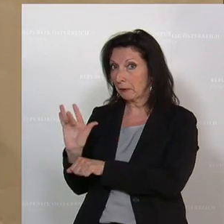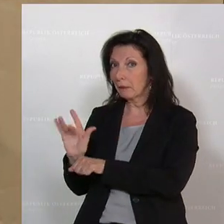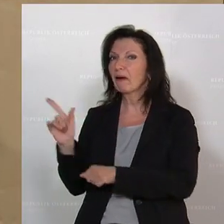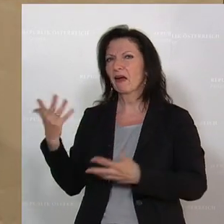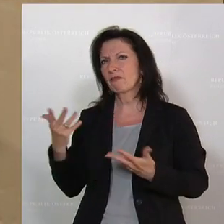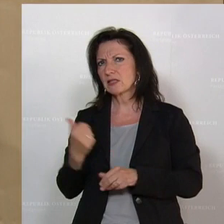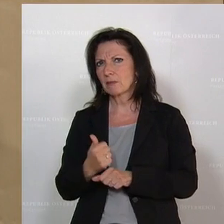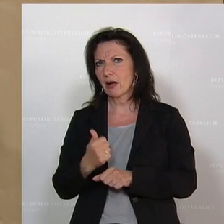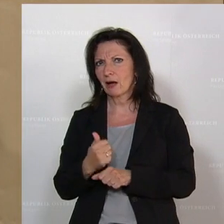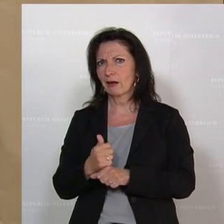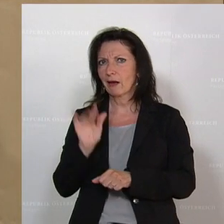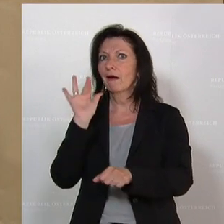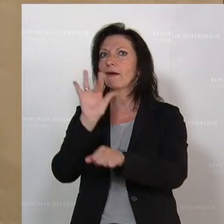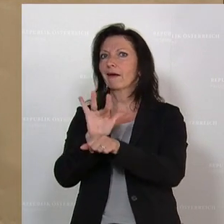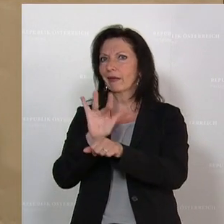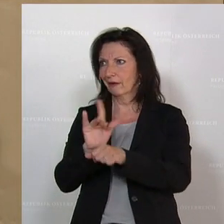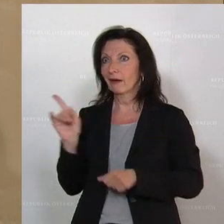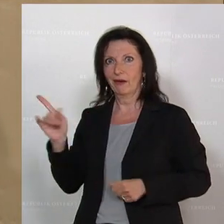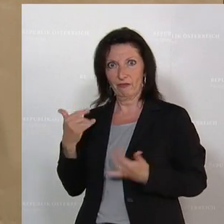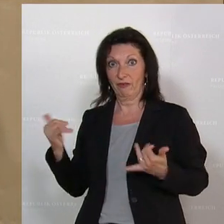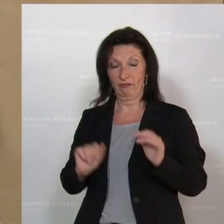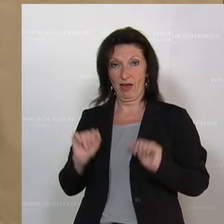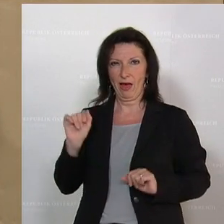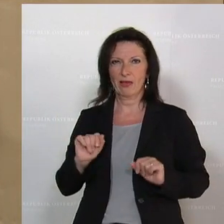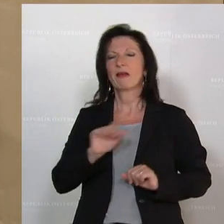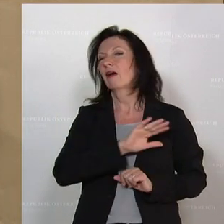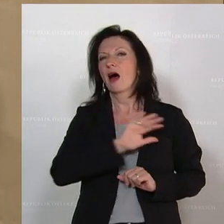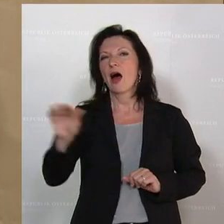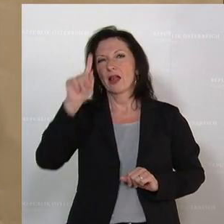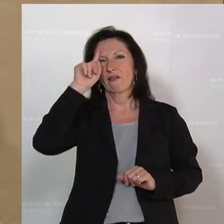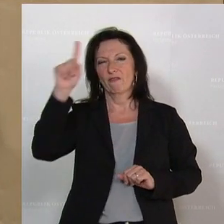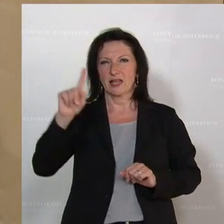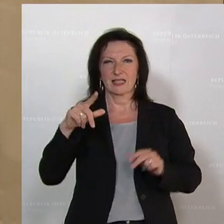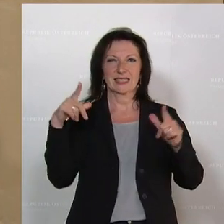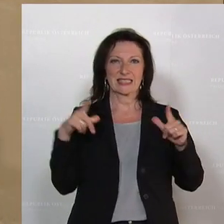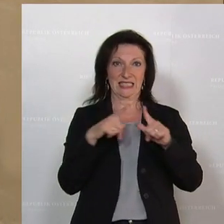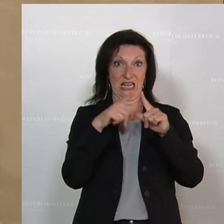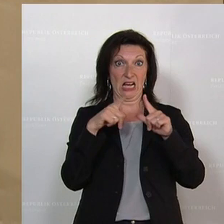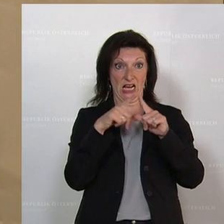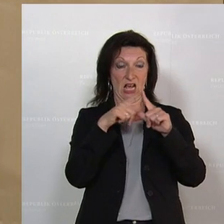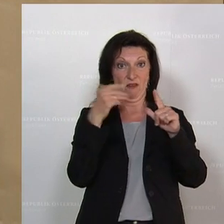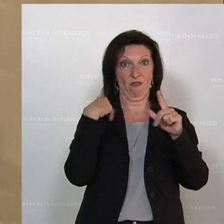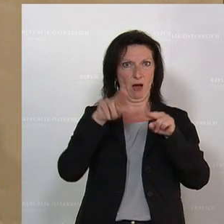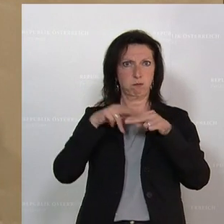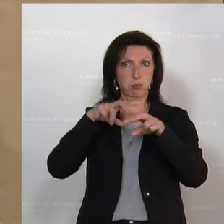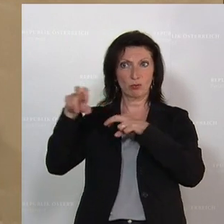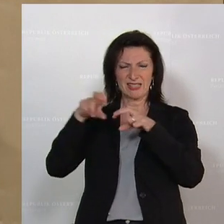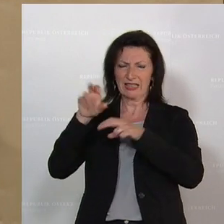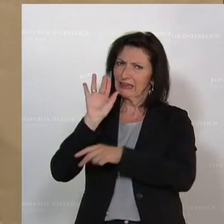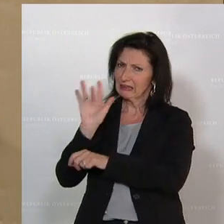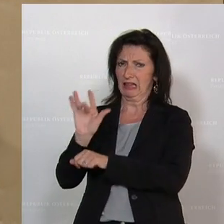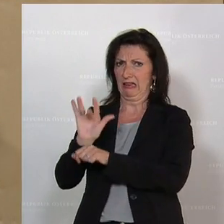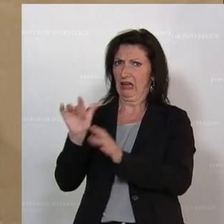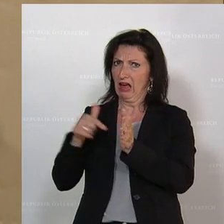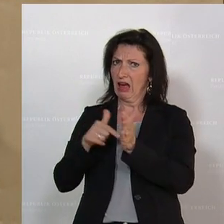seinen Umgang mit Kritikern geht? Wir wissen alle, die Kirche hat die Bundesregierung kritisiert für ihre Asylpolitik.